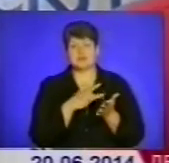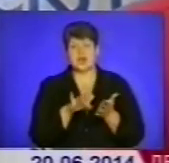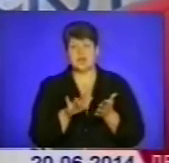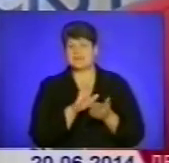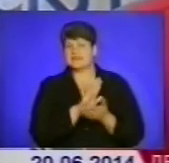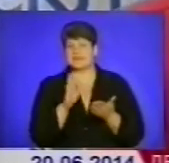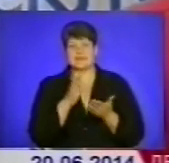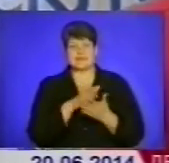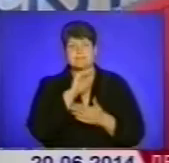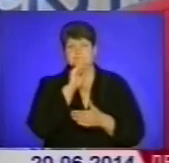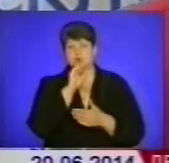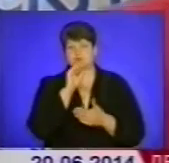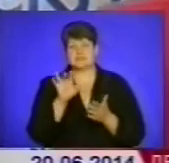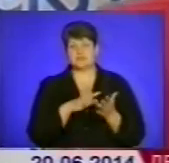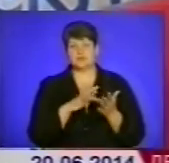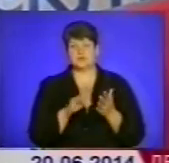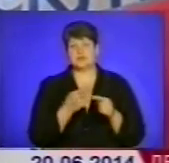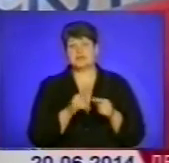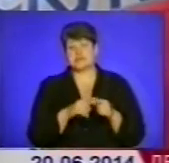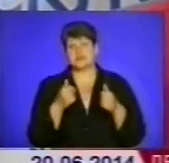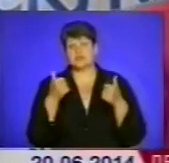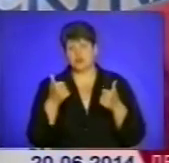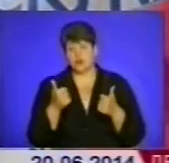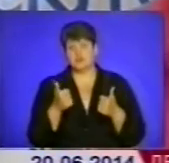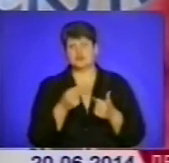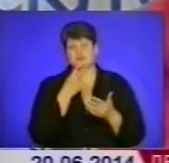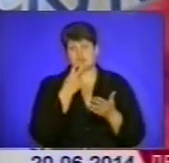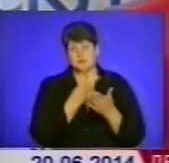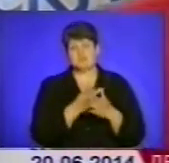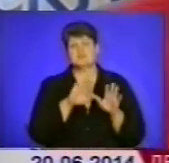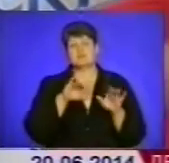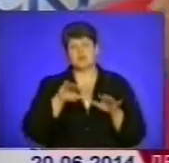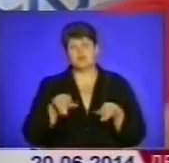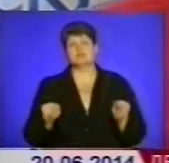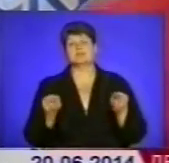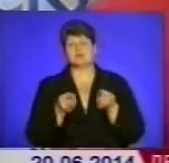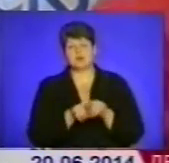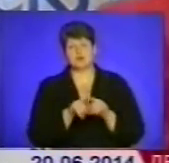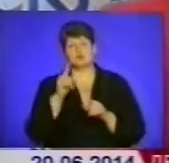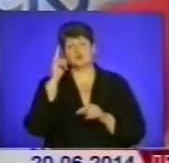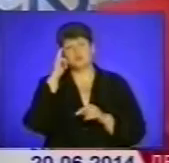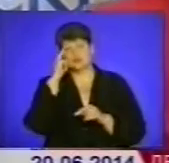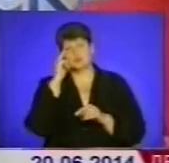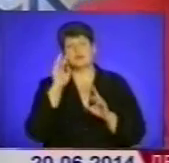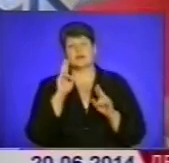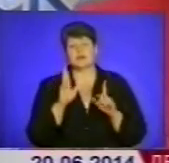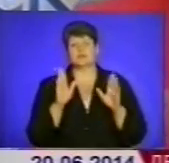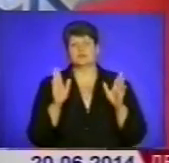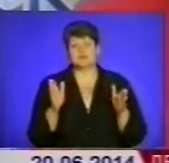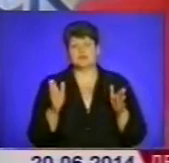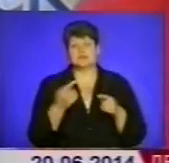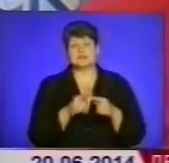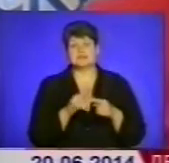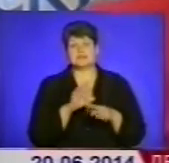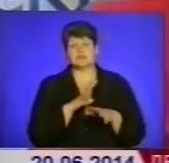професійними бухгалтерами. Так, це дуже добре, що ви помітили, ми вже потім так само сідали і думали, як буде, тому що це